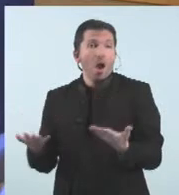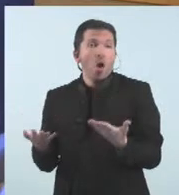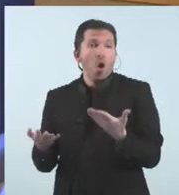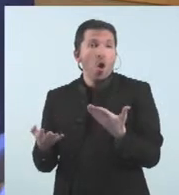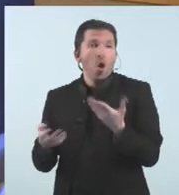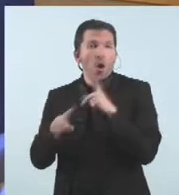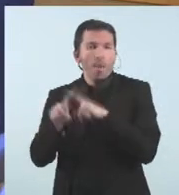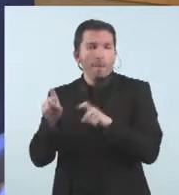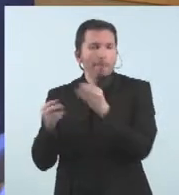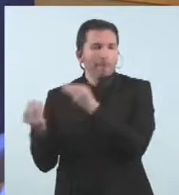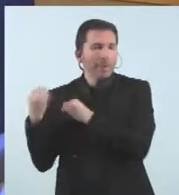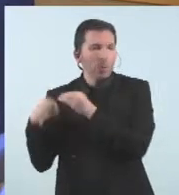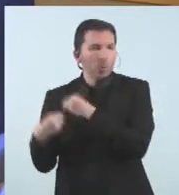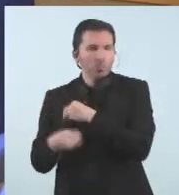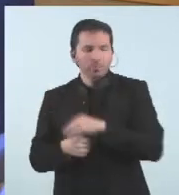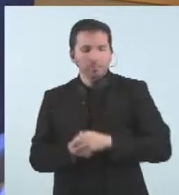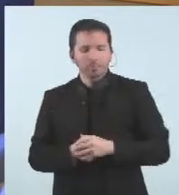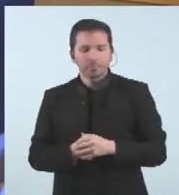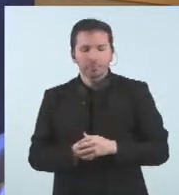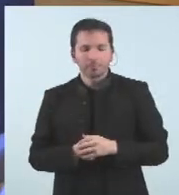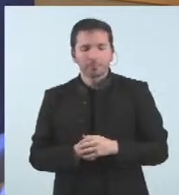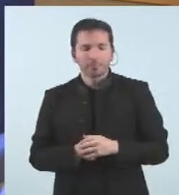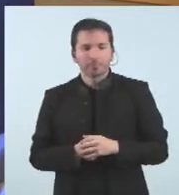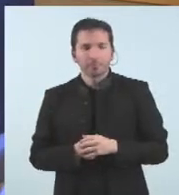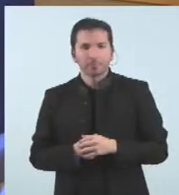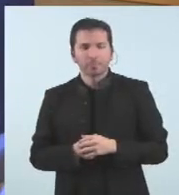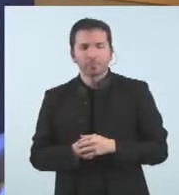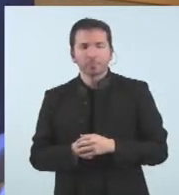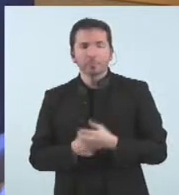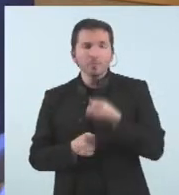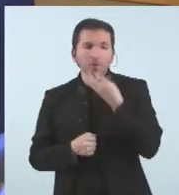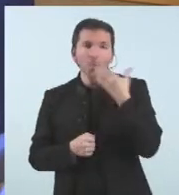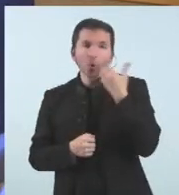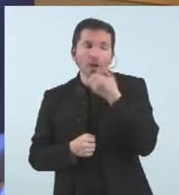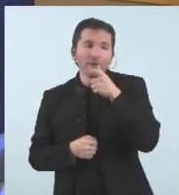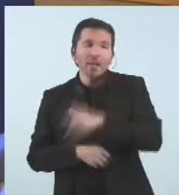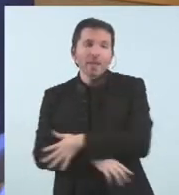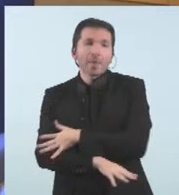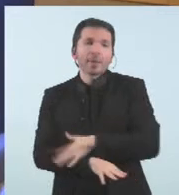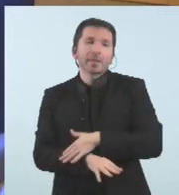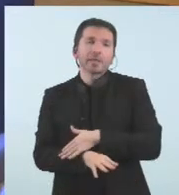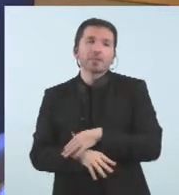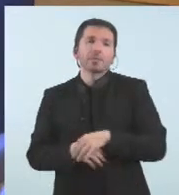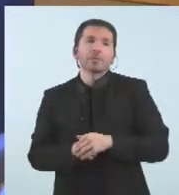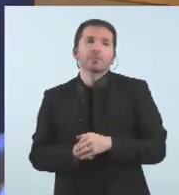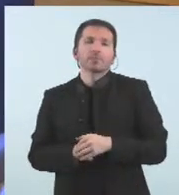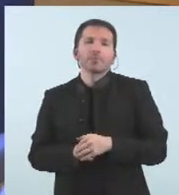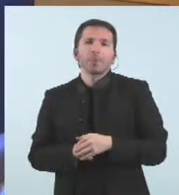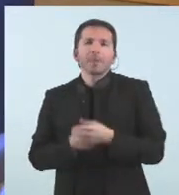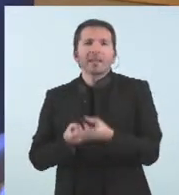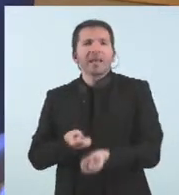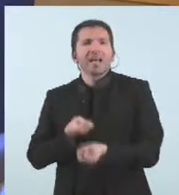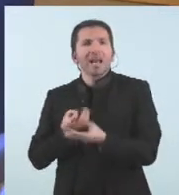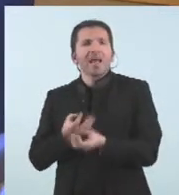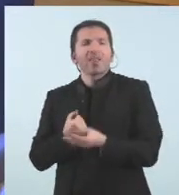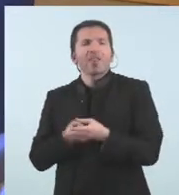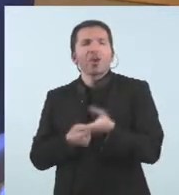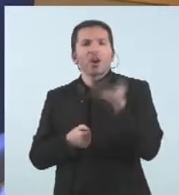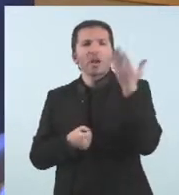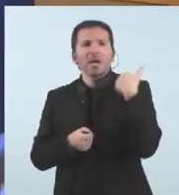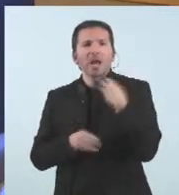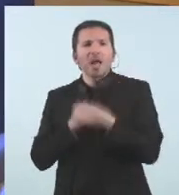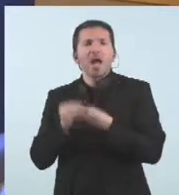Sí, bona tarda, ministre. Fora dels temes que ha comentat, li volia demanar per les declaracions que va fer ahir el Partit Social